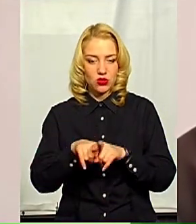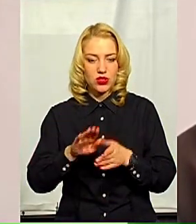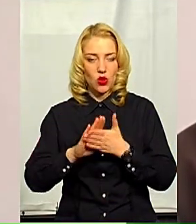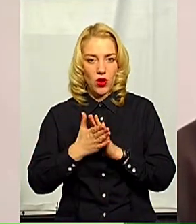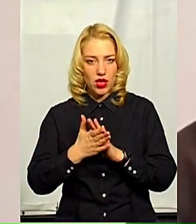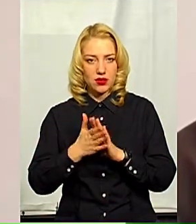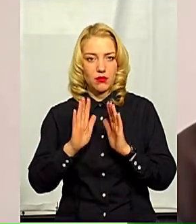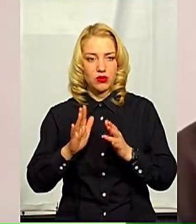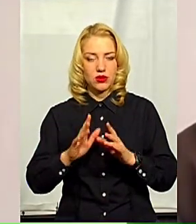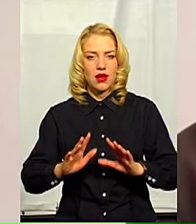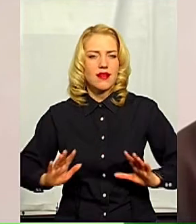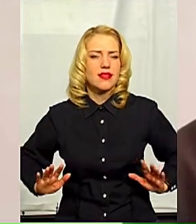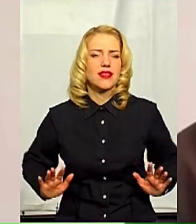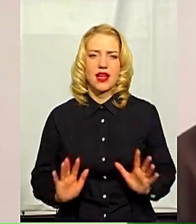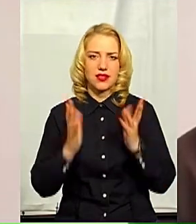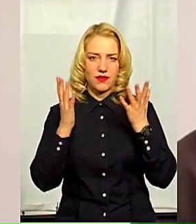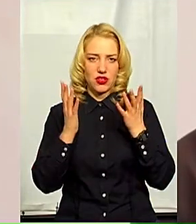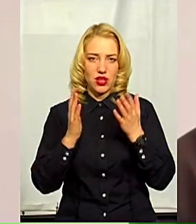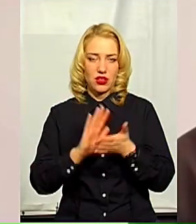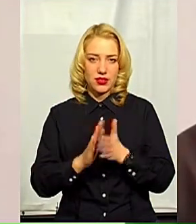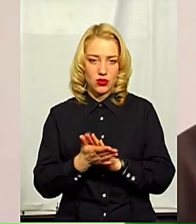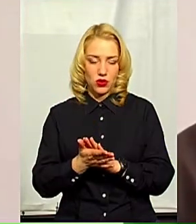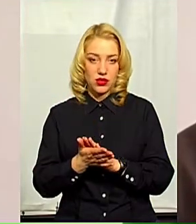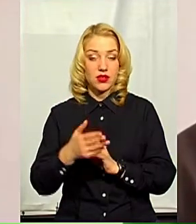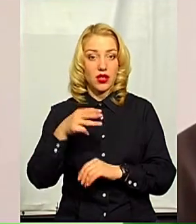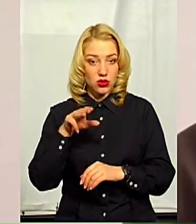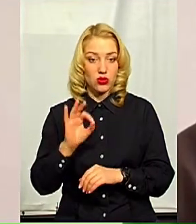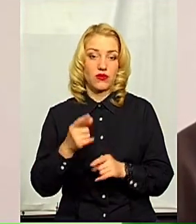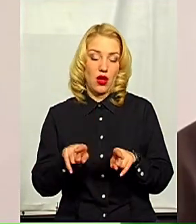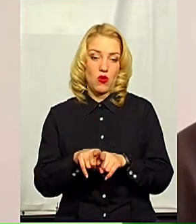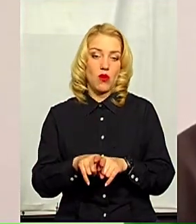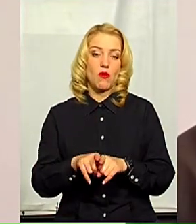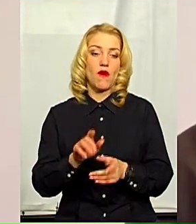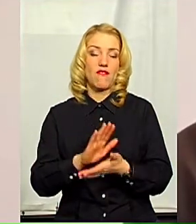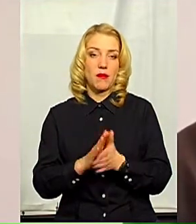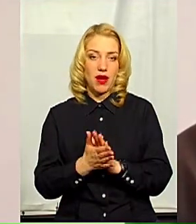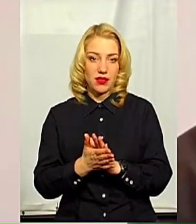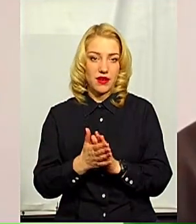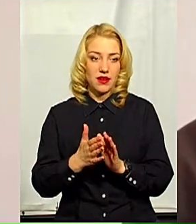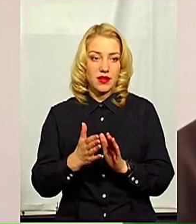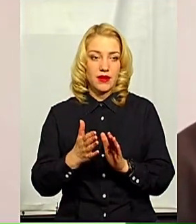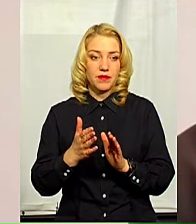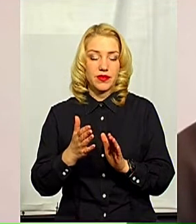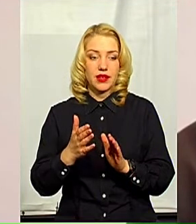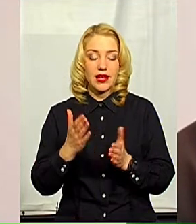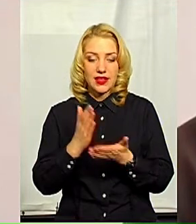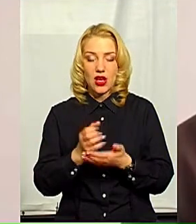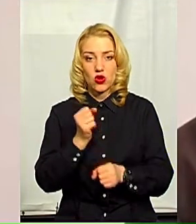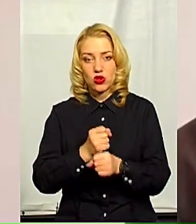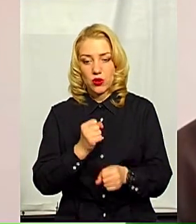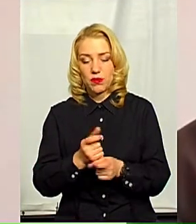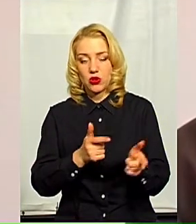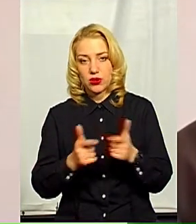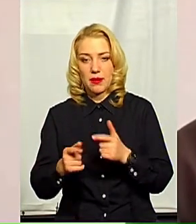надзвичайну, ознак надзвичайної ситуації, в такому випадку нам є розроблені і підготовлені певні